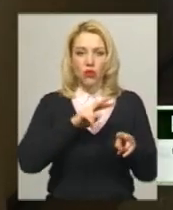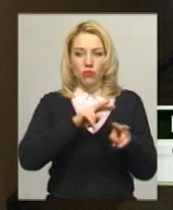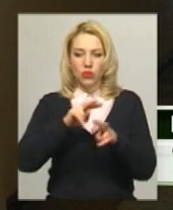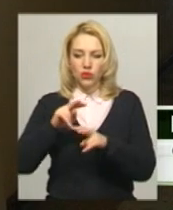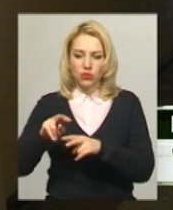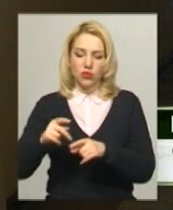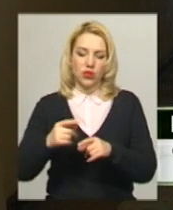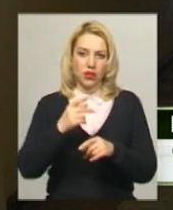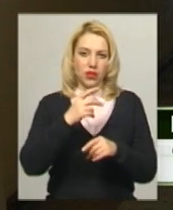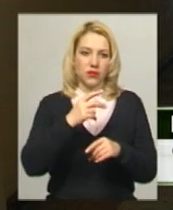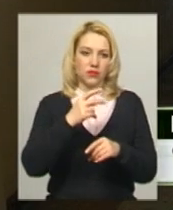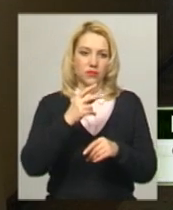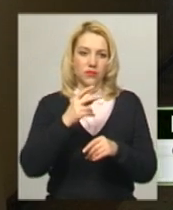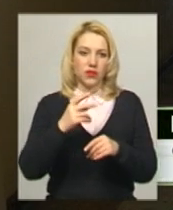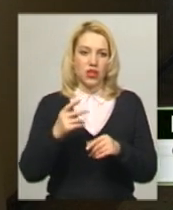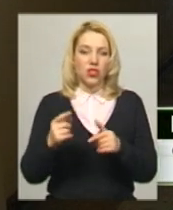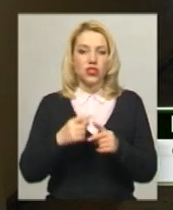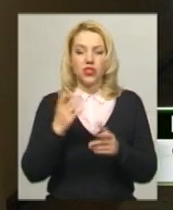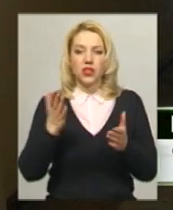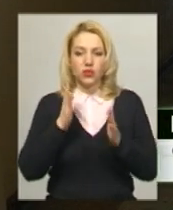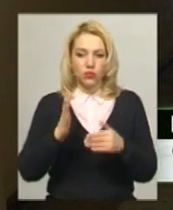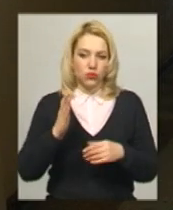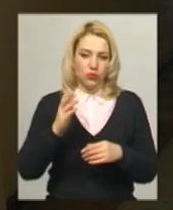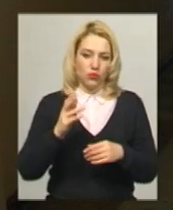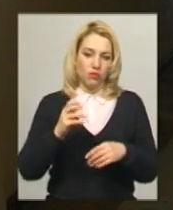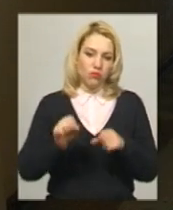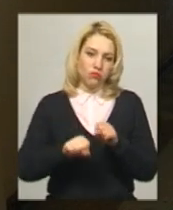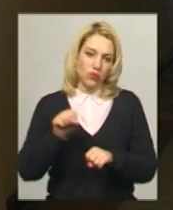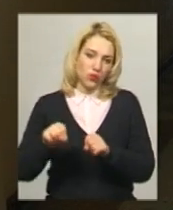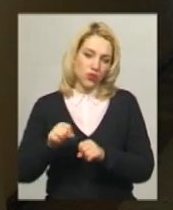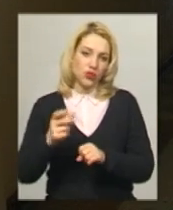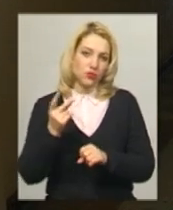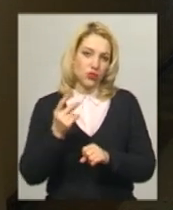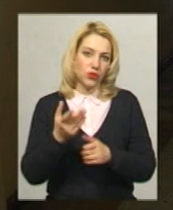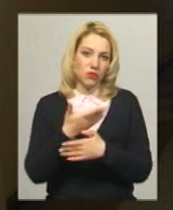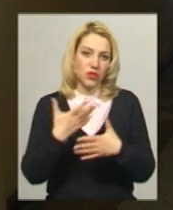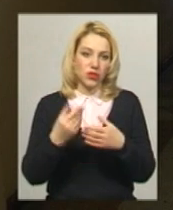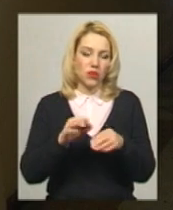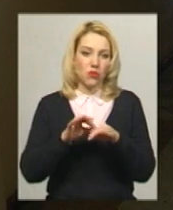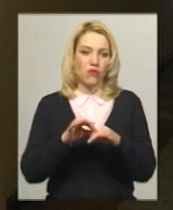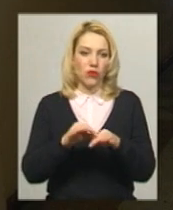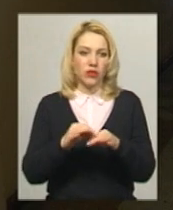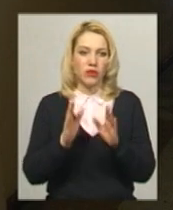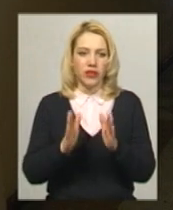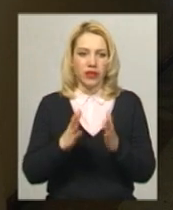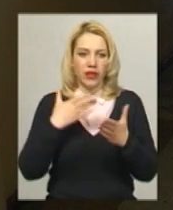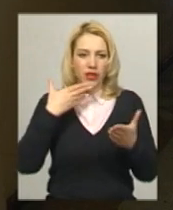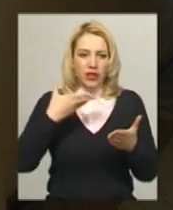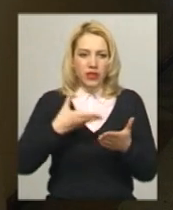якісь порушення. І по-другому, ми проводимо ще такий свій